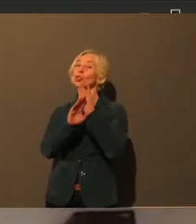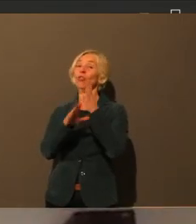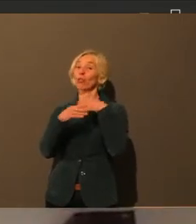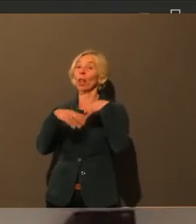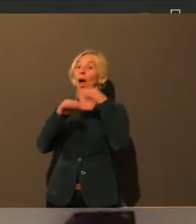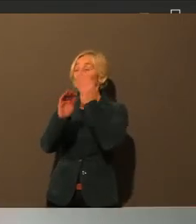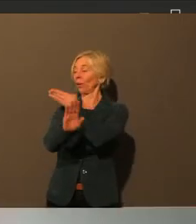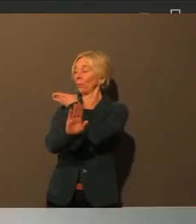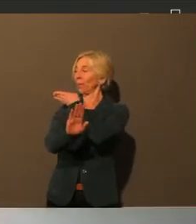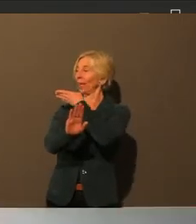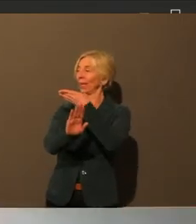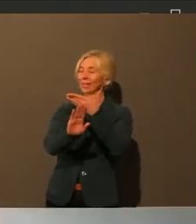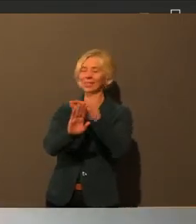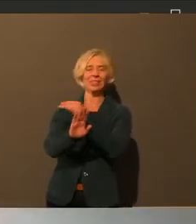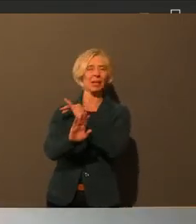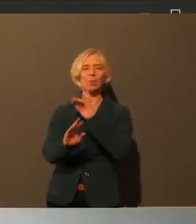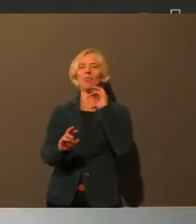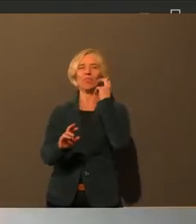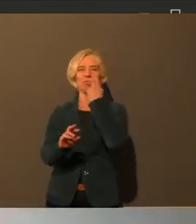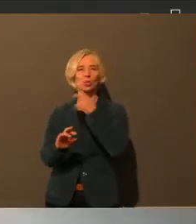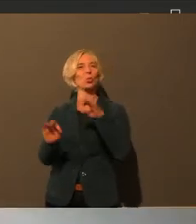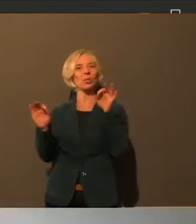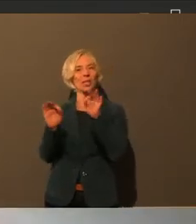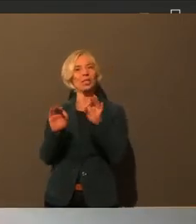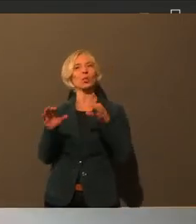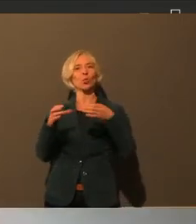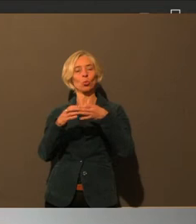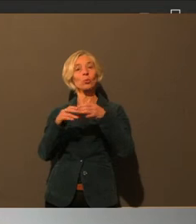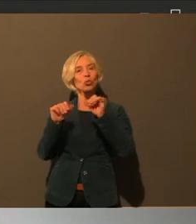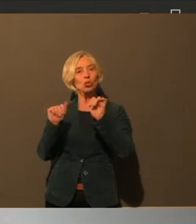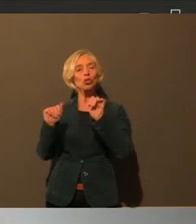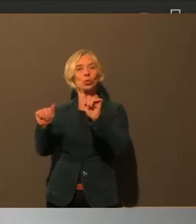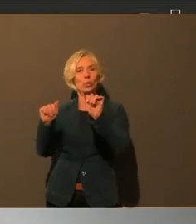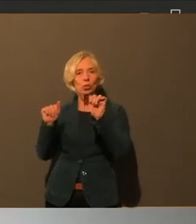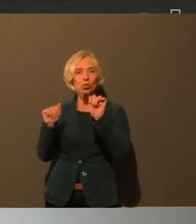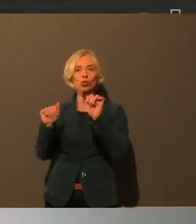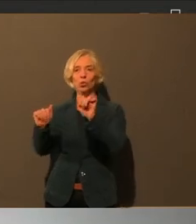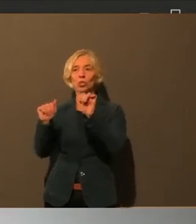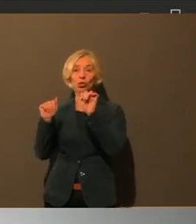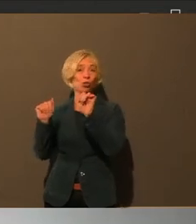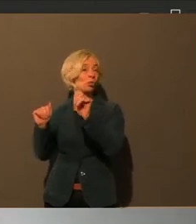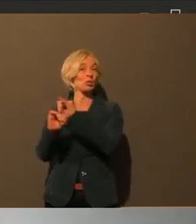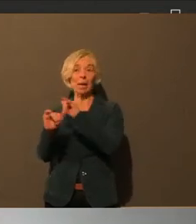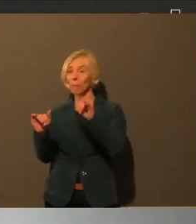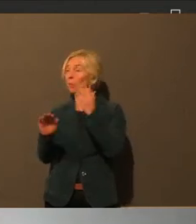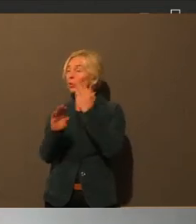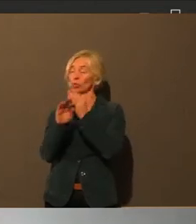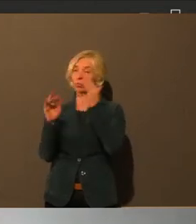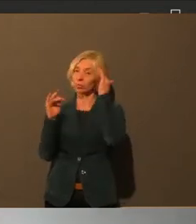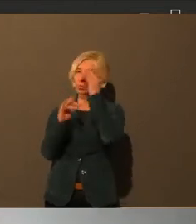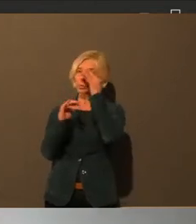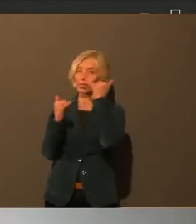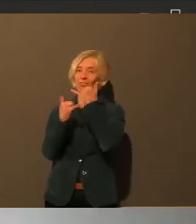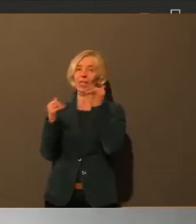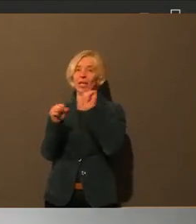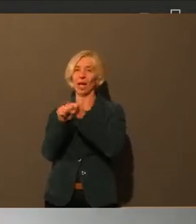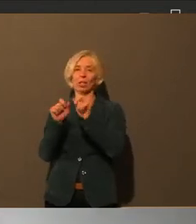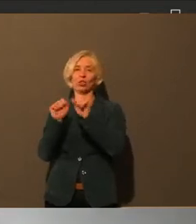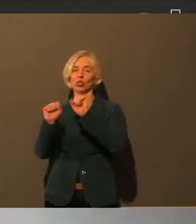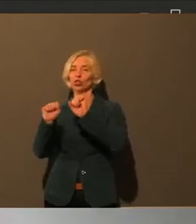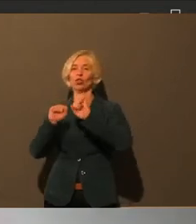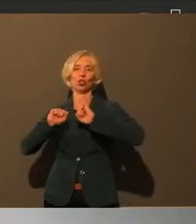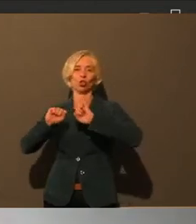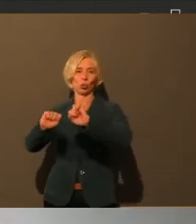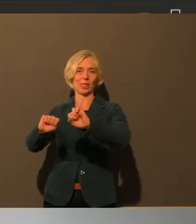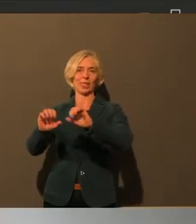das Ziel schlechthin, die Risikogruppen zu schützen. Und da gab es ja von Anfang an auch immer